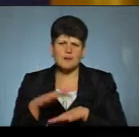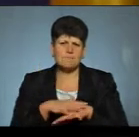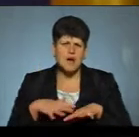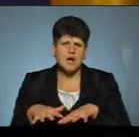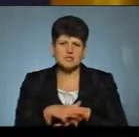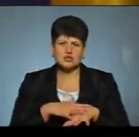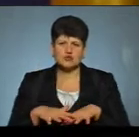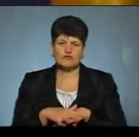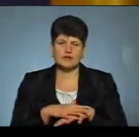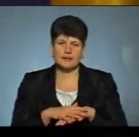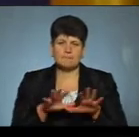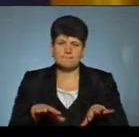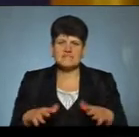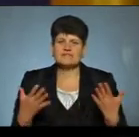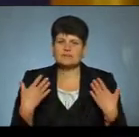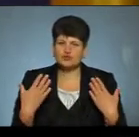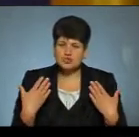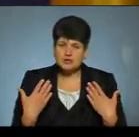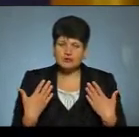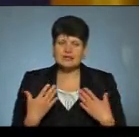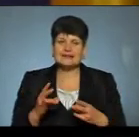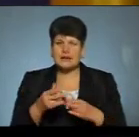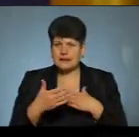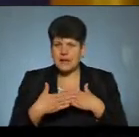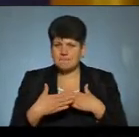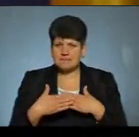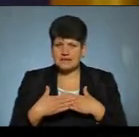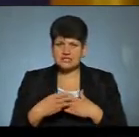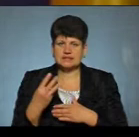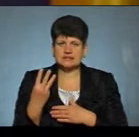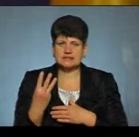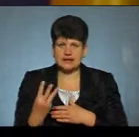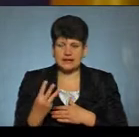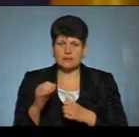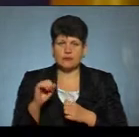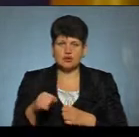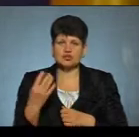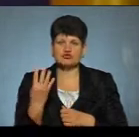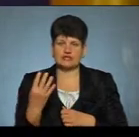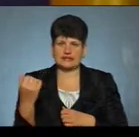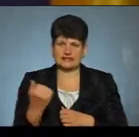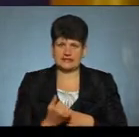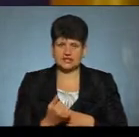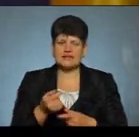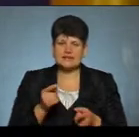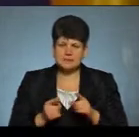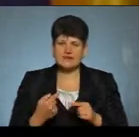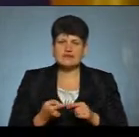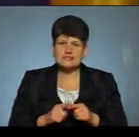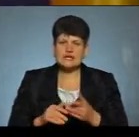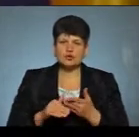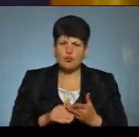місць відпочинку на найближчі 3-4 тижні. Це насправді поможе нам